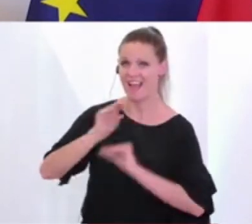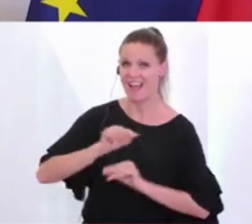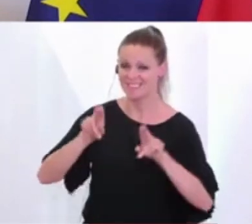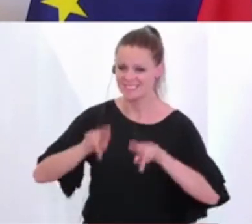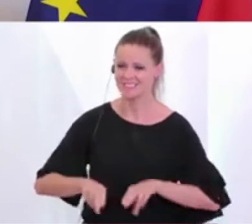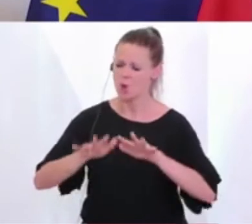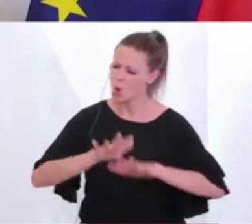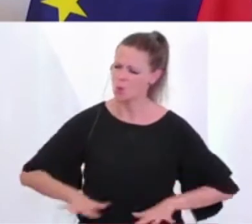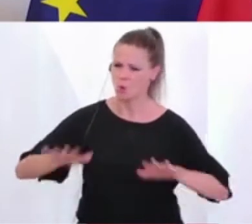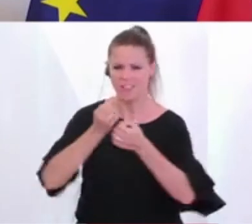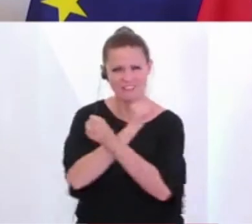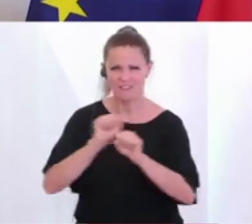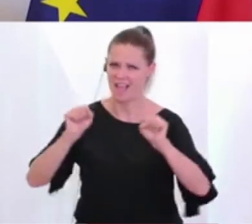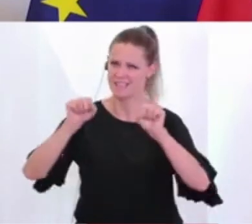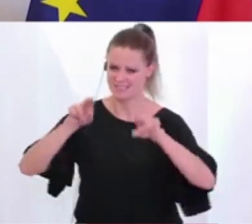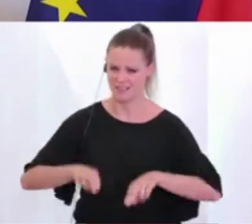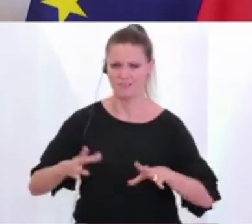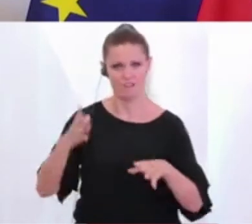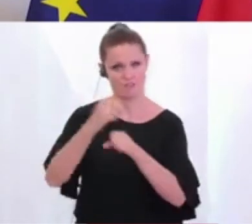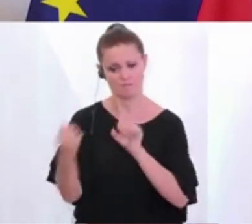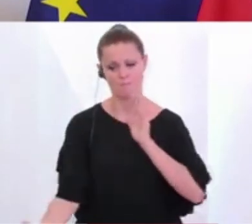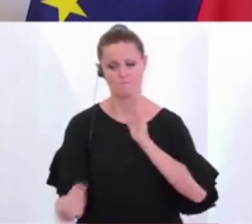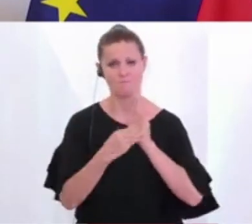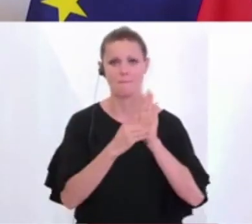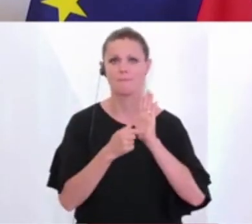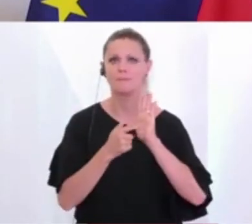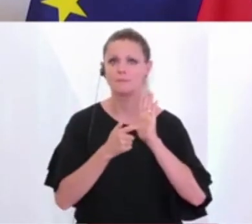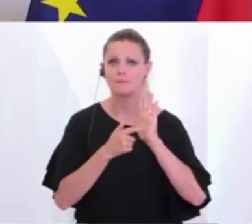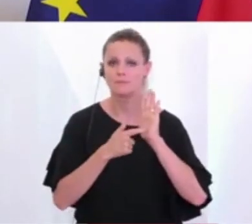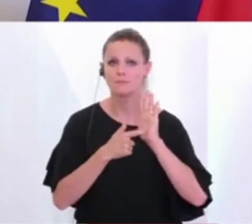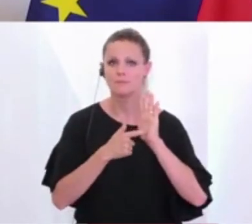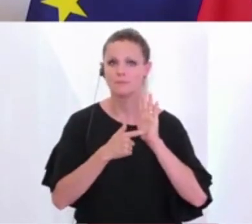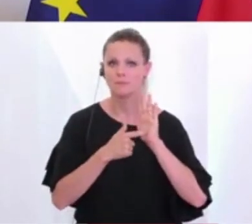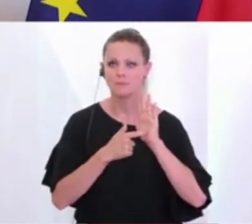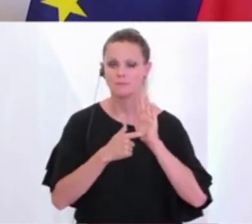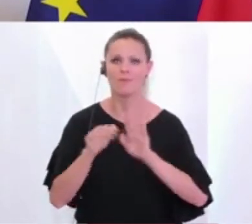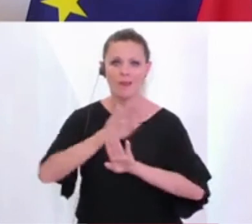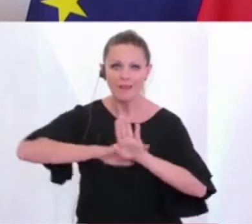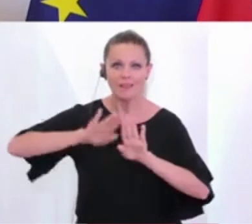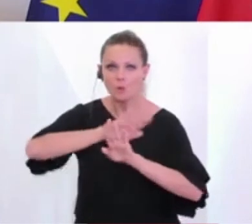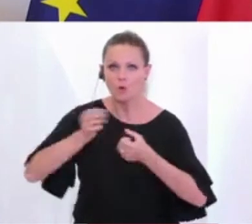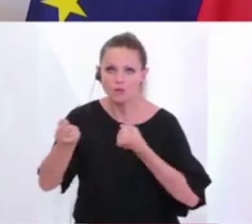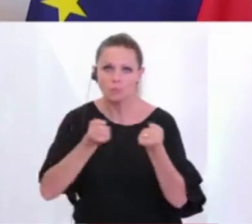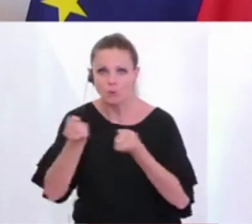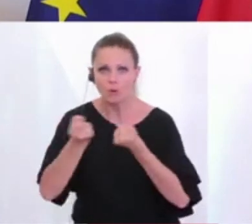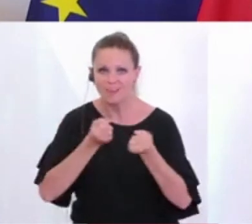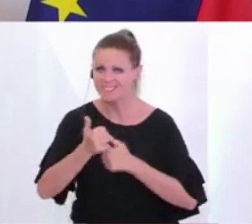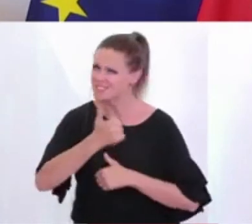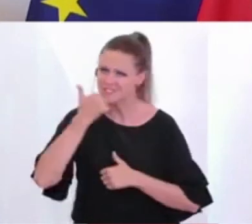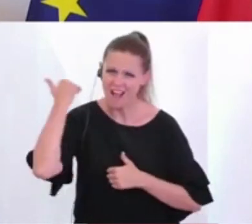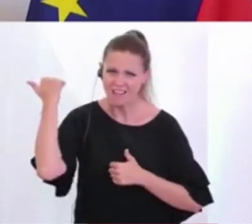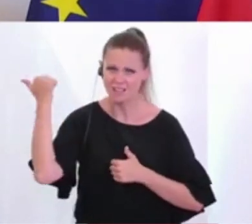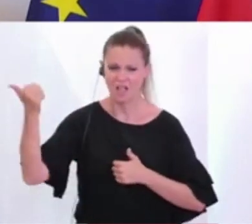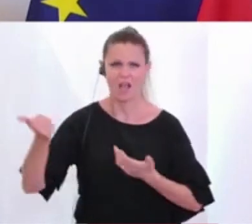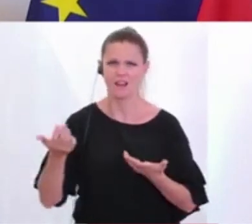wichtigsten Grund- und Freiheitsrechte ebenso in unserer Verfassung ist, dazu herhalten kann, dass dahinter politische, radikale,